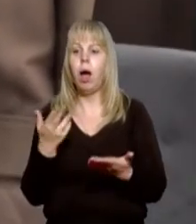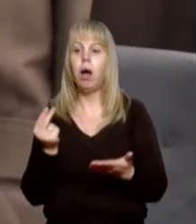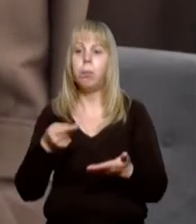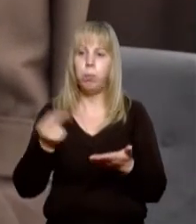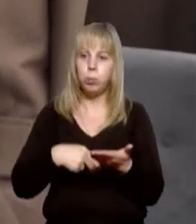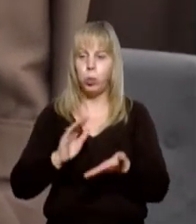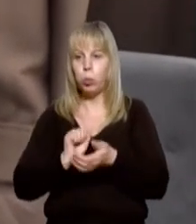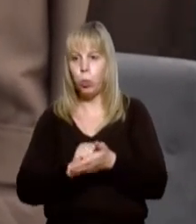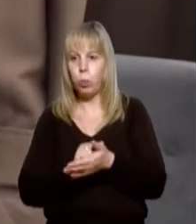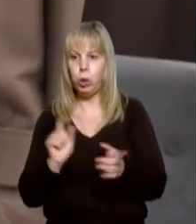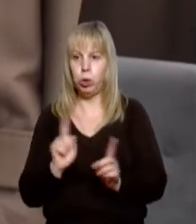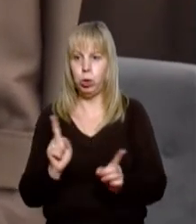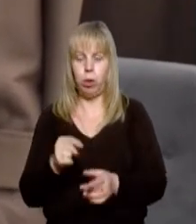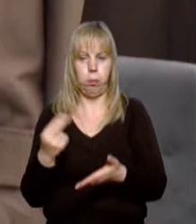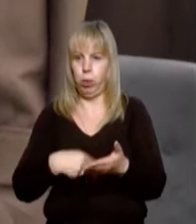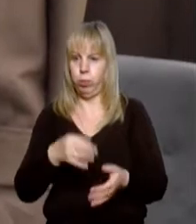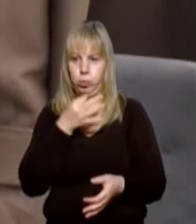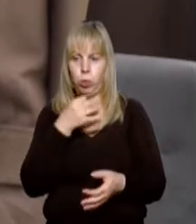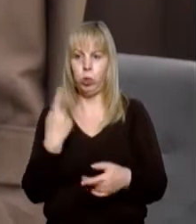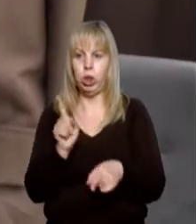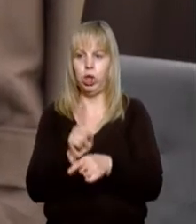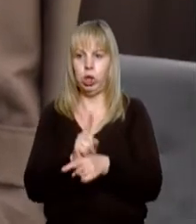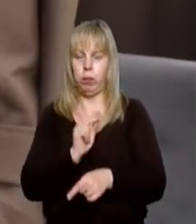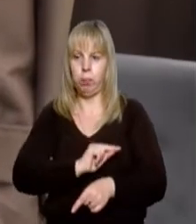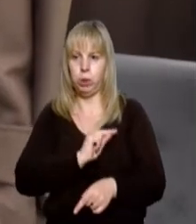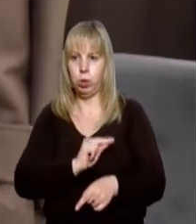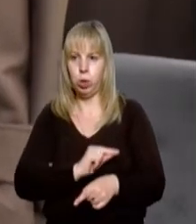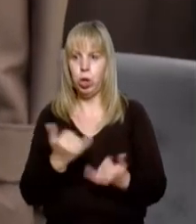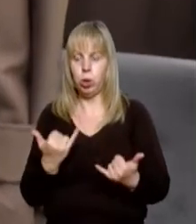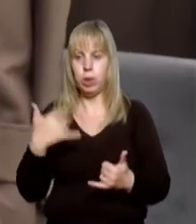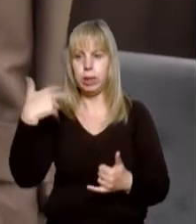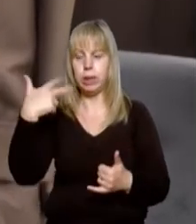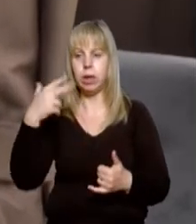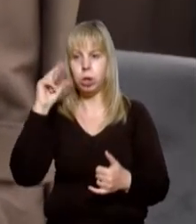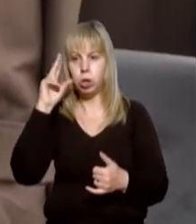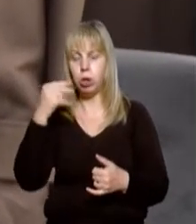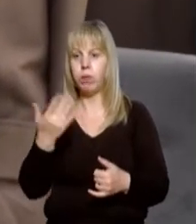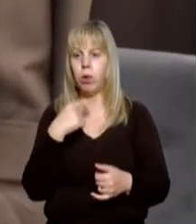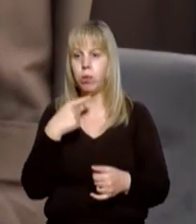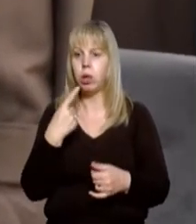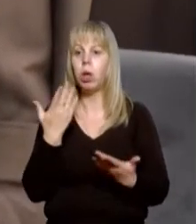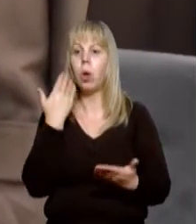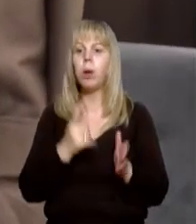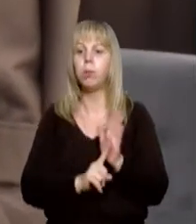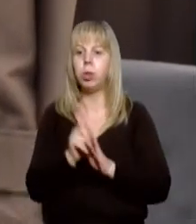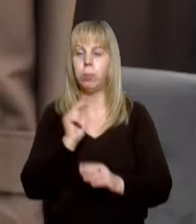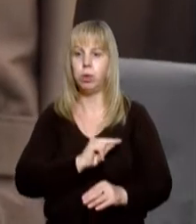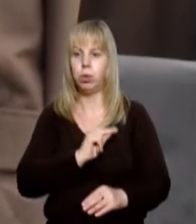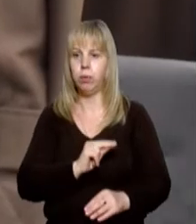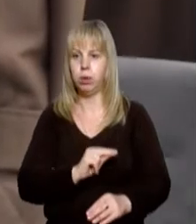Тиждень працюєте. Ви близько тиждень працюєте. Сьогодні 30 число, без якого на Суспільному працюєте?